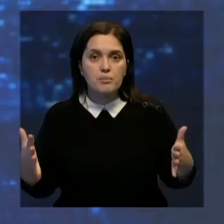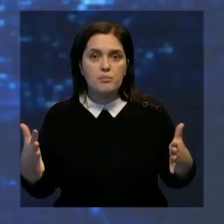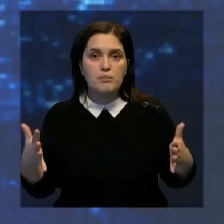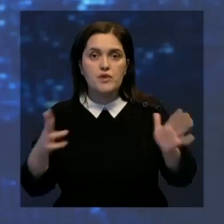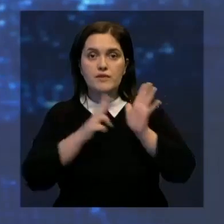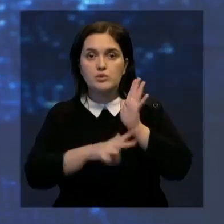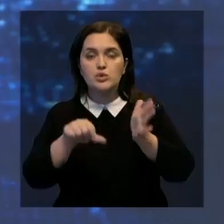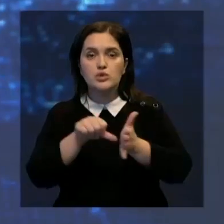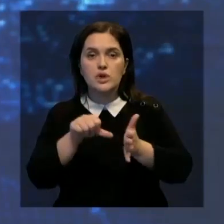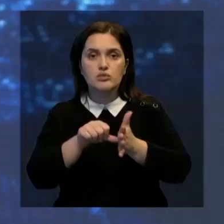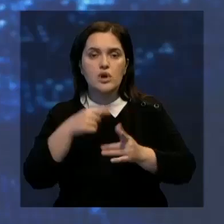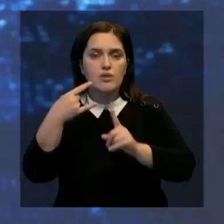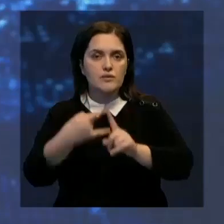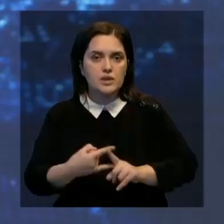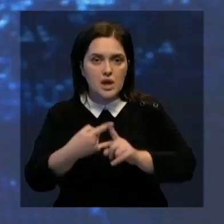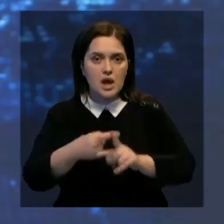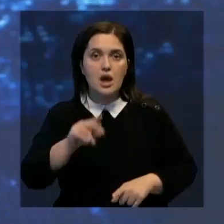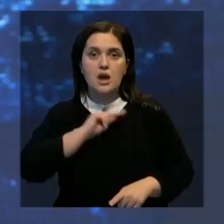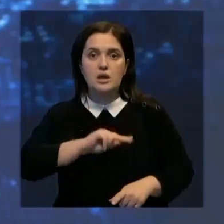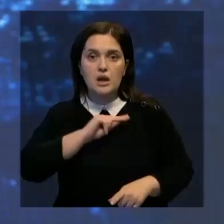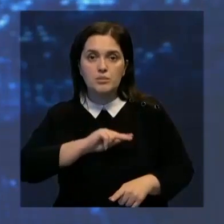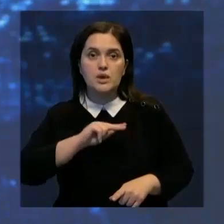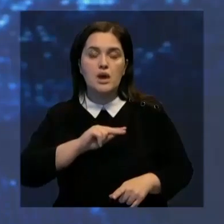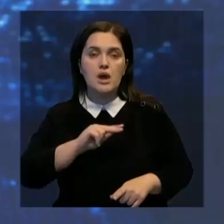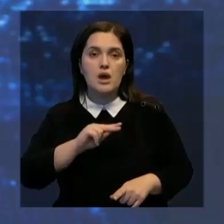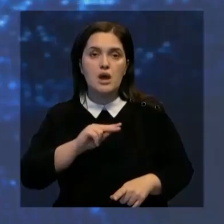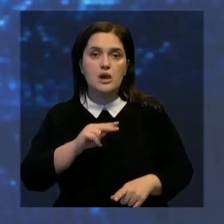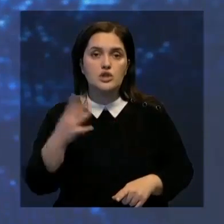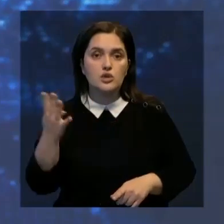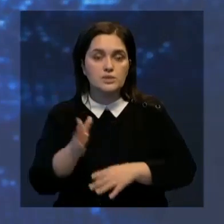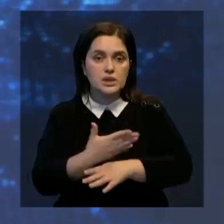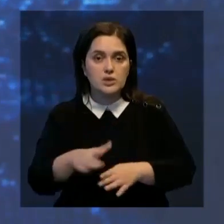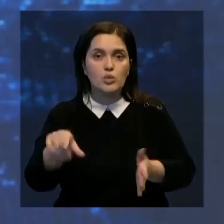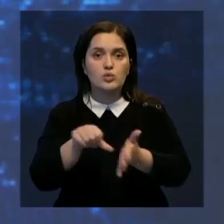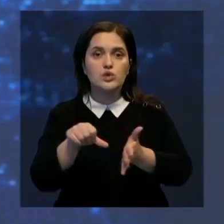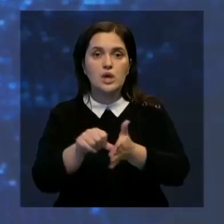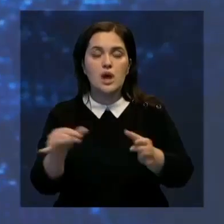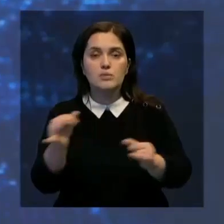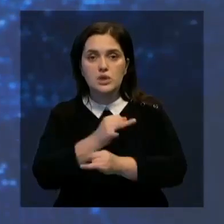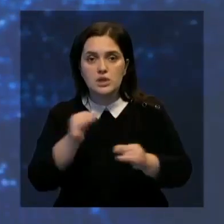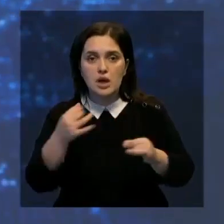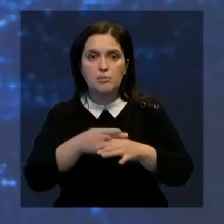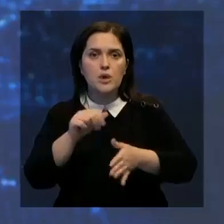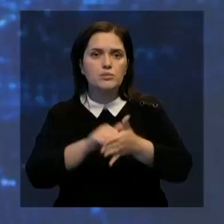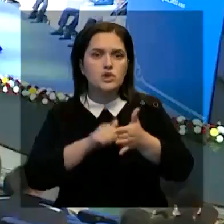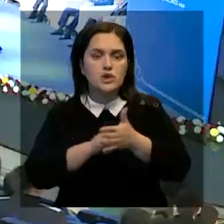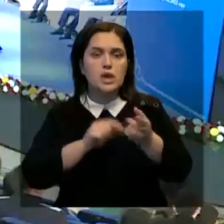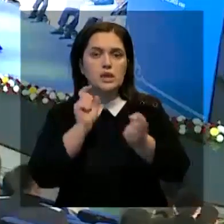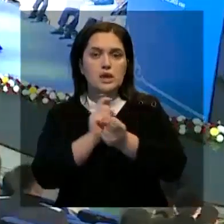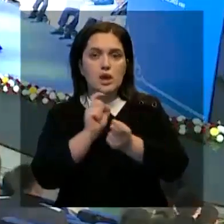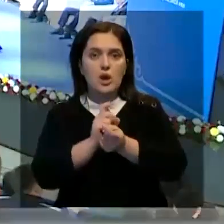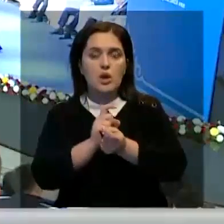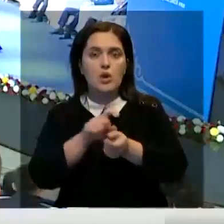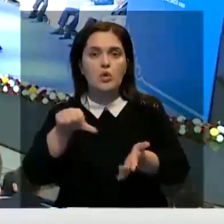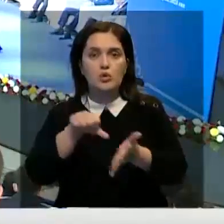больше 80 участвуют в режиме онлайн. Работа конференции проходит по четырем секциям. Участники обсудили основные причины конфликтов,